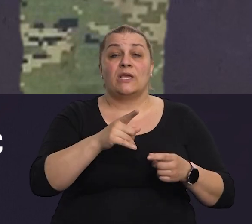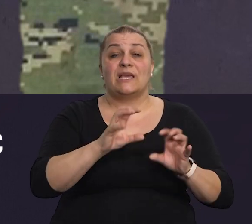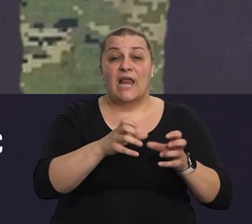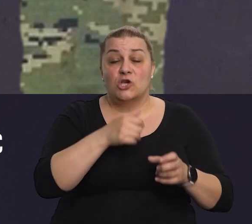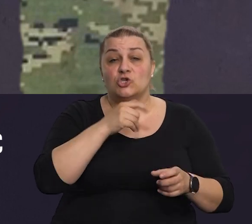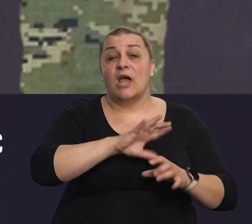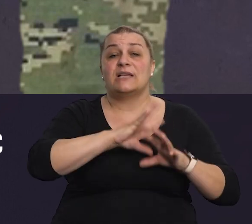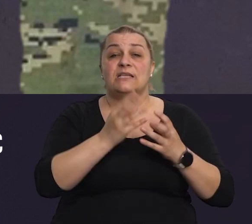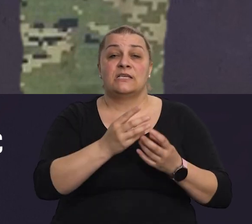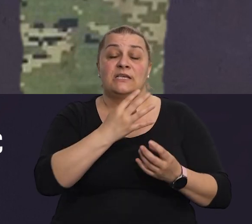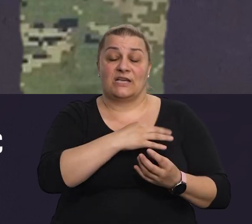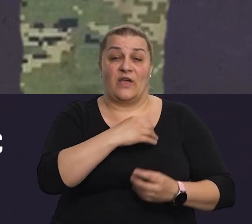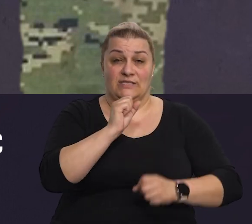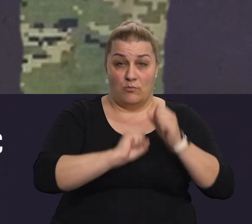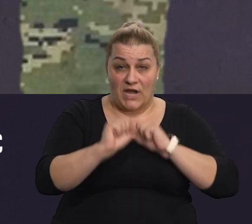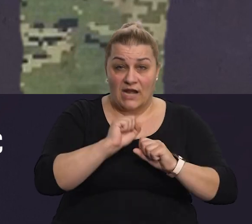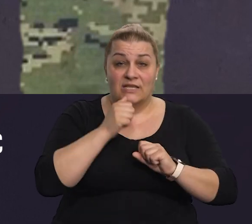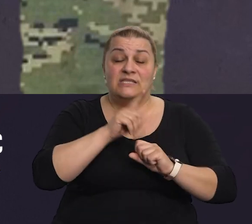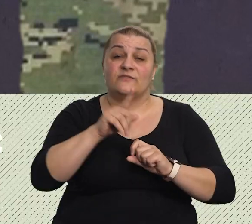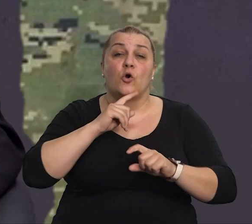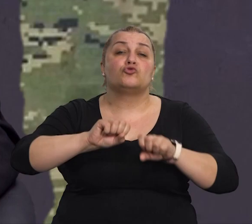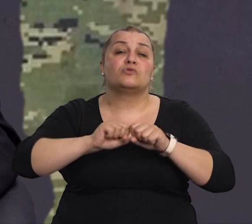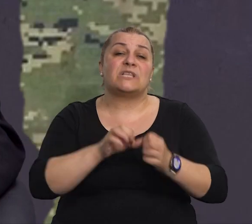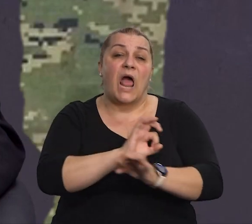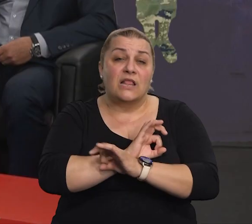brantelje i stradalnike domovsko rata.